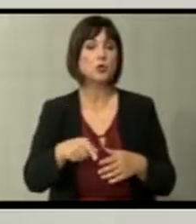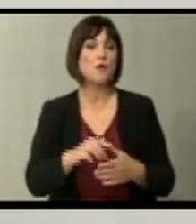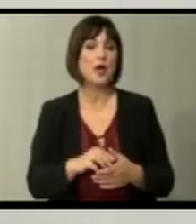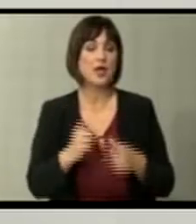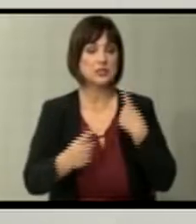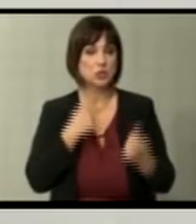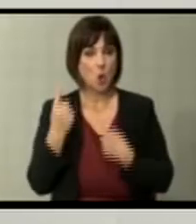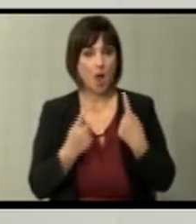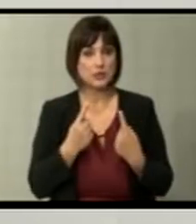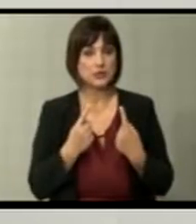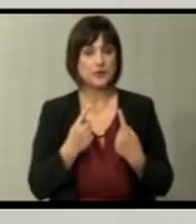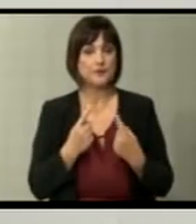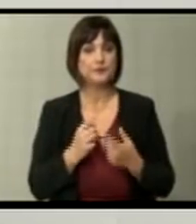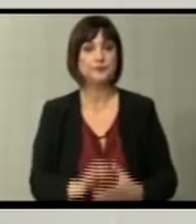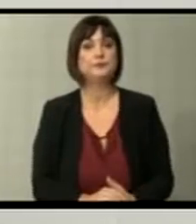ситуација.